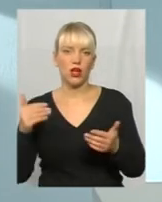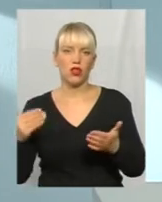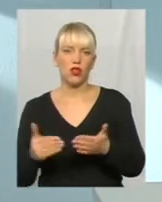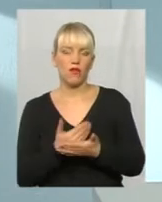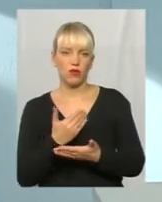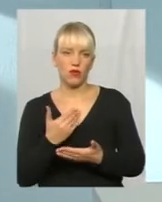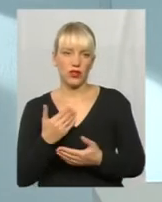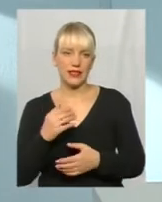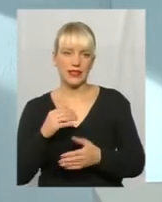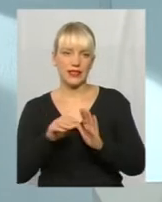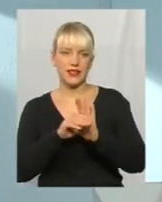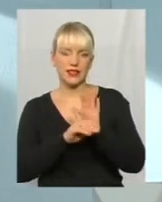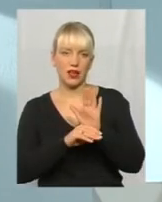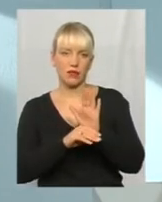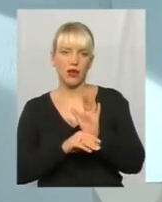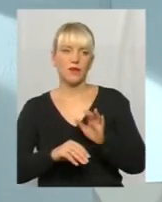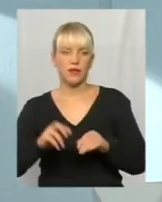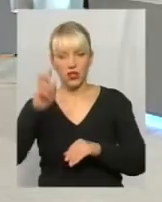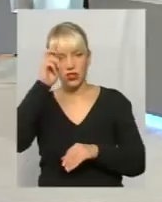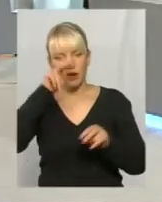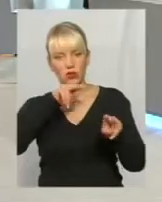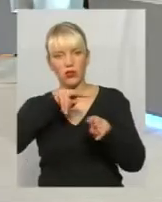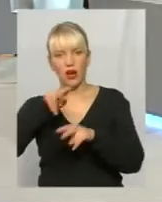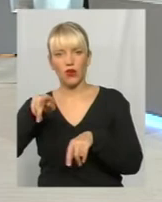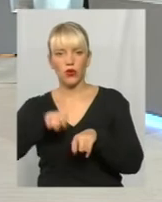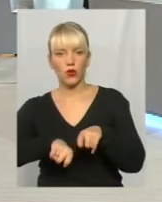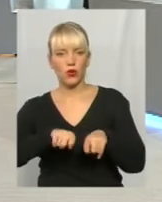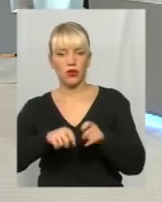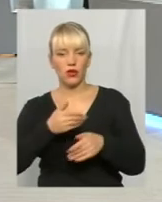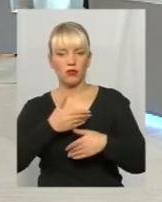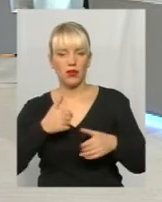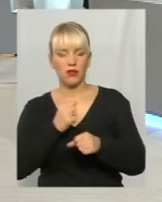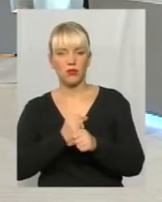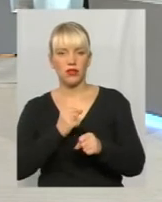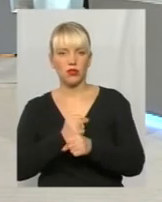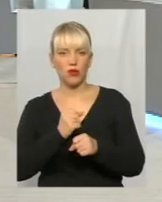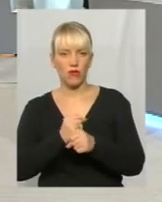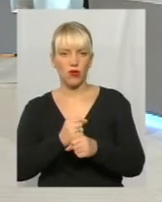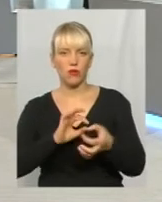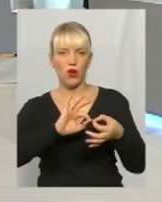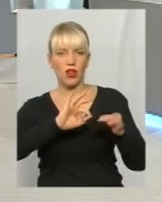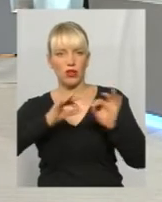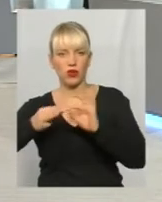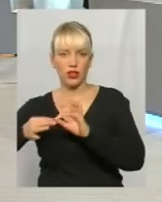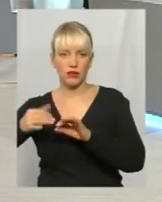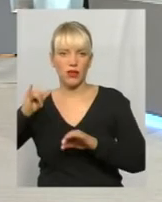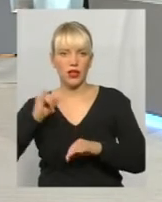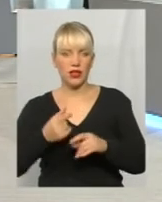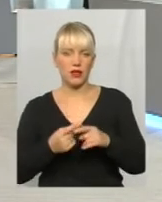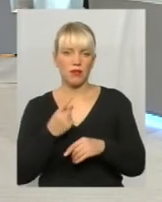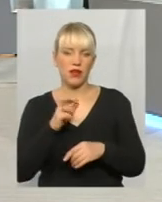системи державного нагляду контролю. Ми відпрацьовуємо алгоритм і перший блок